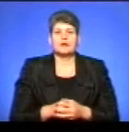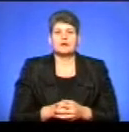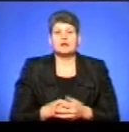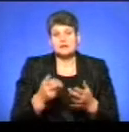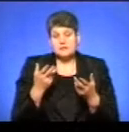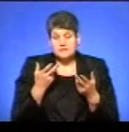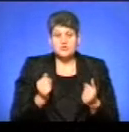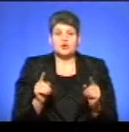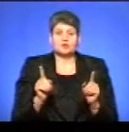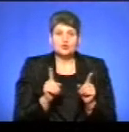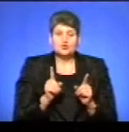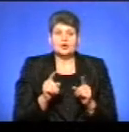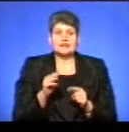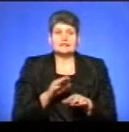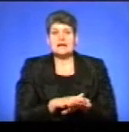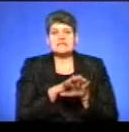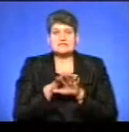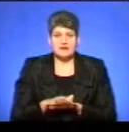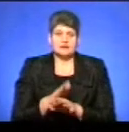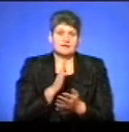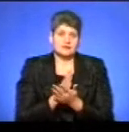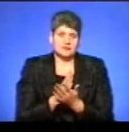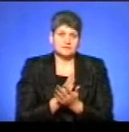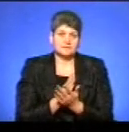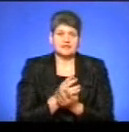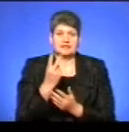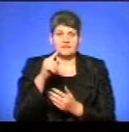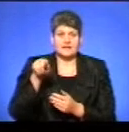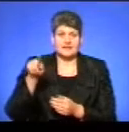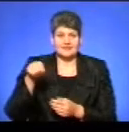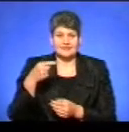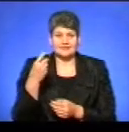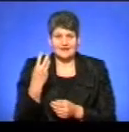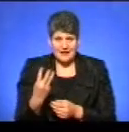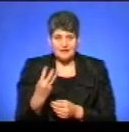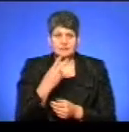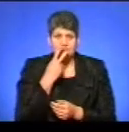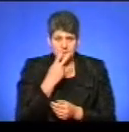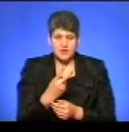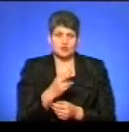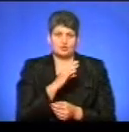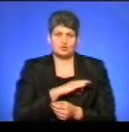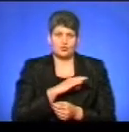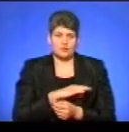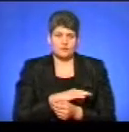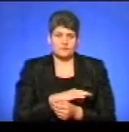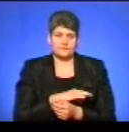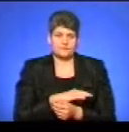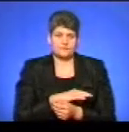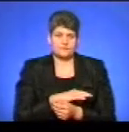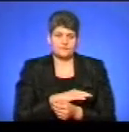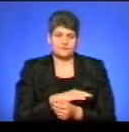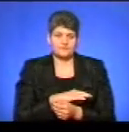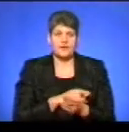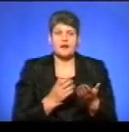трансферти складають 2 третіх, ми бачимо, доходів місцевих бюджетів. Але,